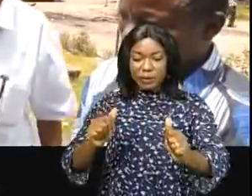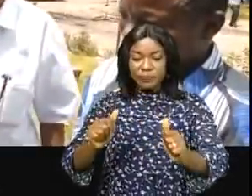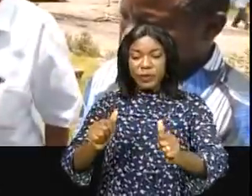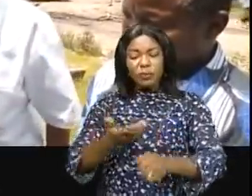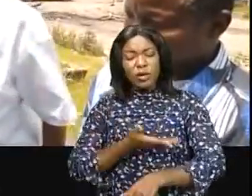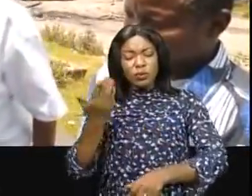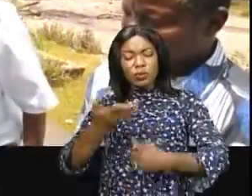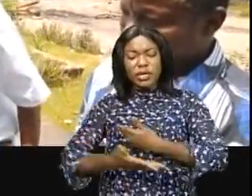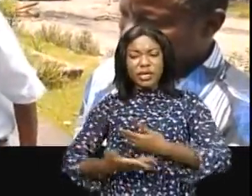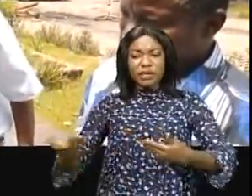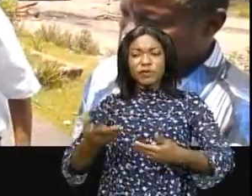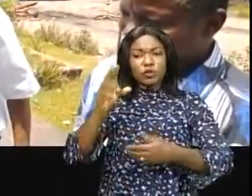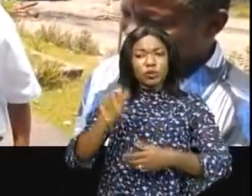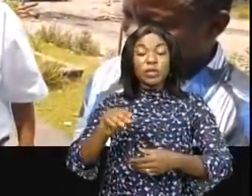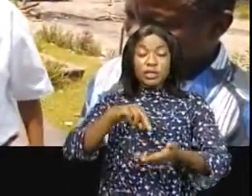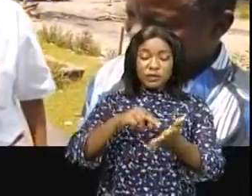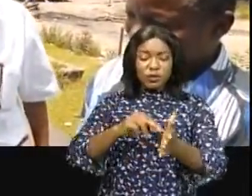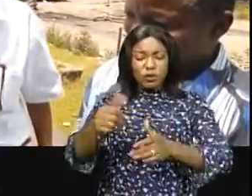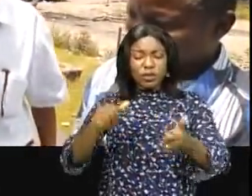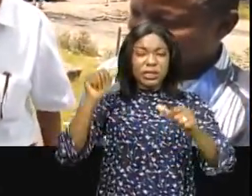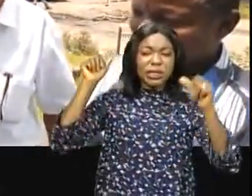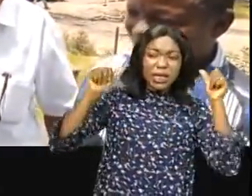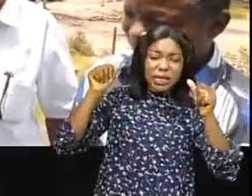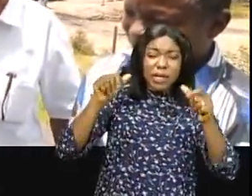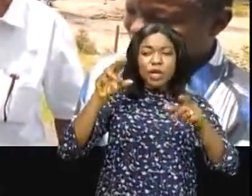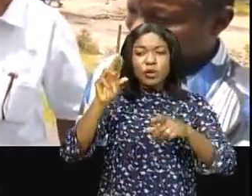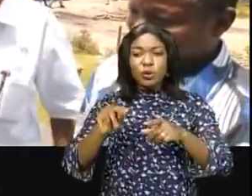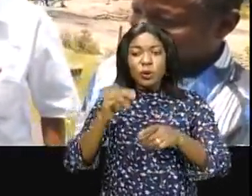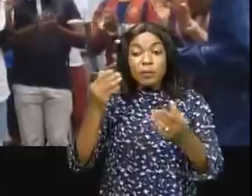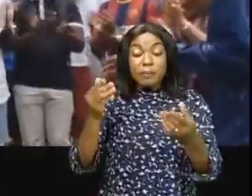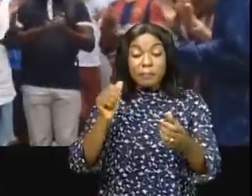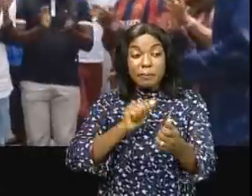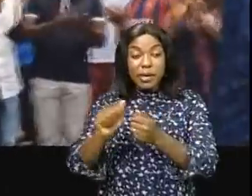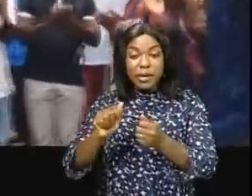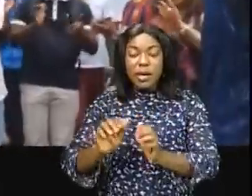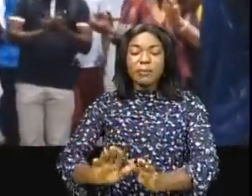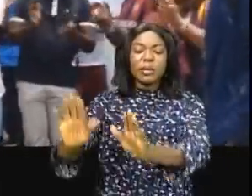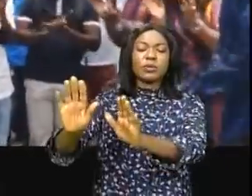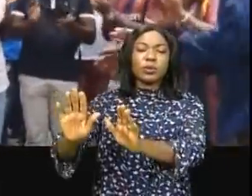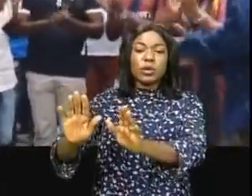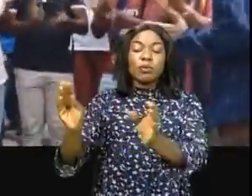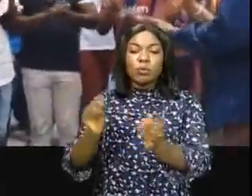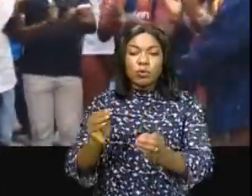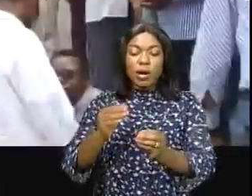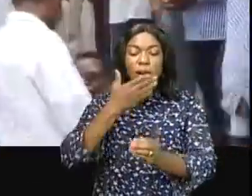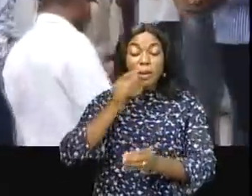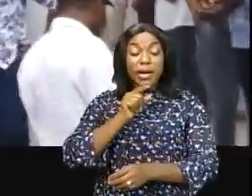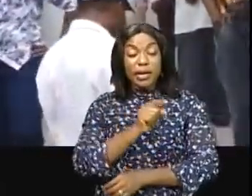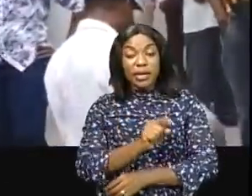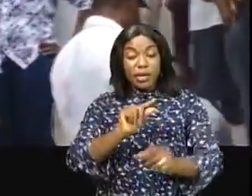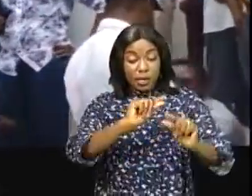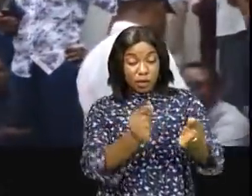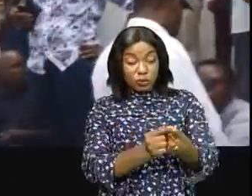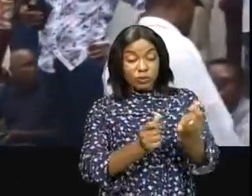la levée de grève, qualifient cela de théâtre et se disent non concernés par cette mesure d'abandon des grèves car selon eux le